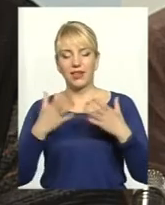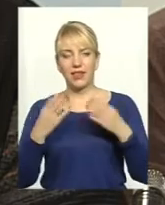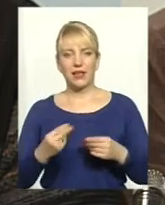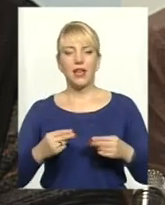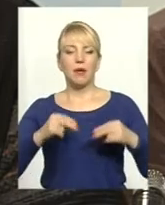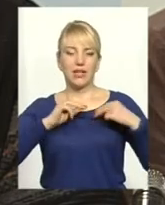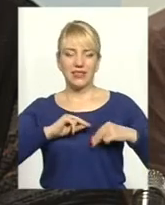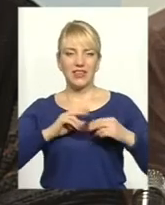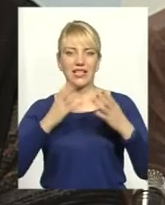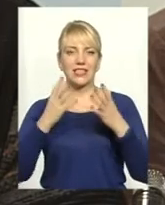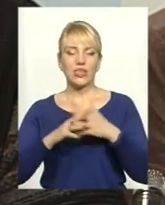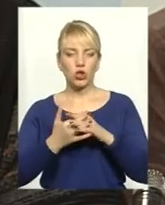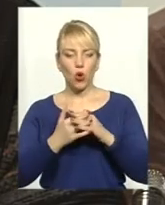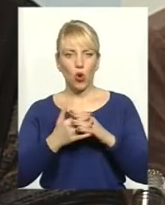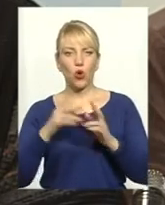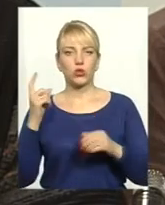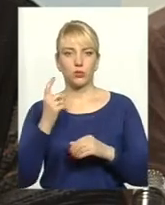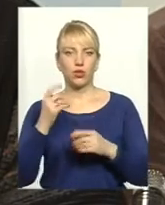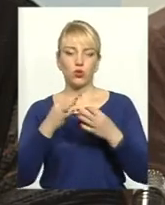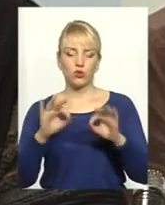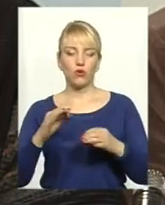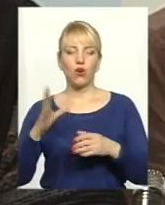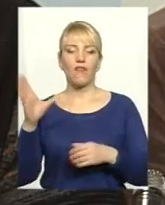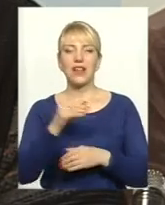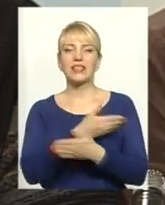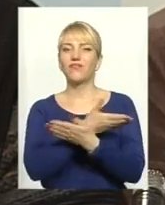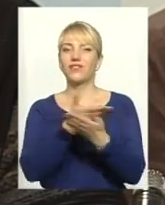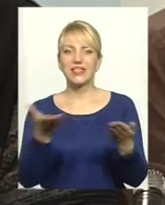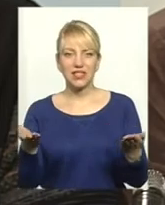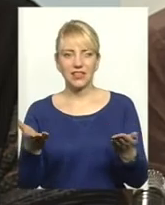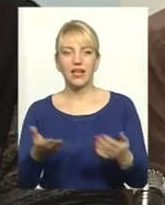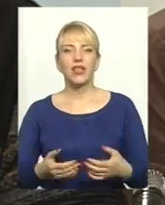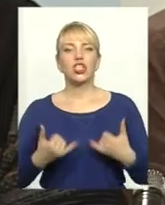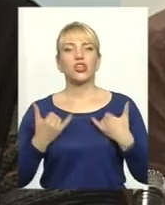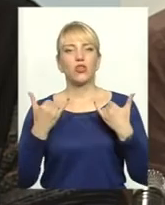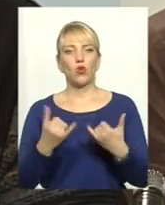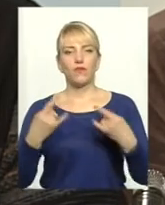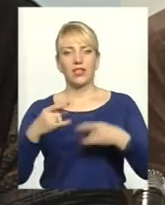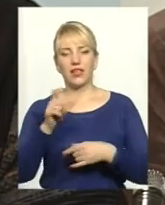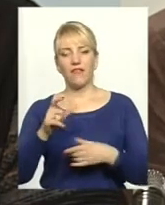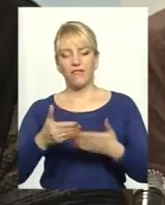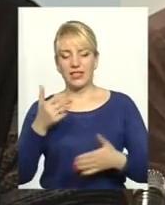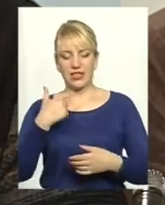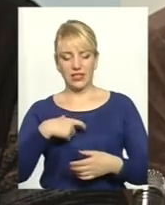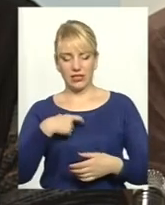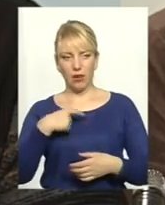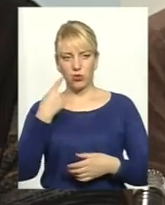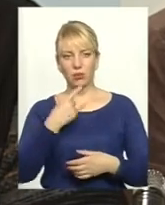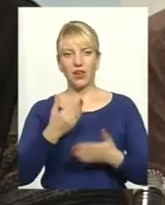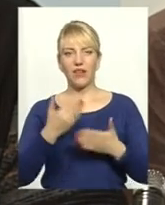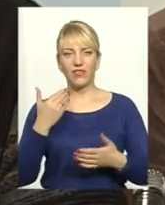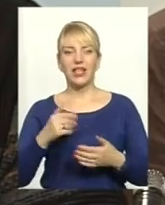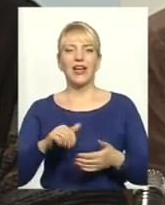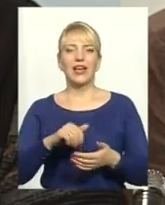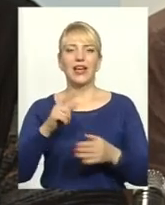працівника сільського господарства дозволю вас всіх, шановні телеглядачі, привітати від себе особисто і від імені нашого